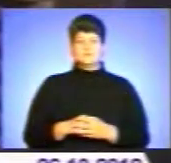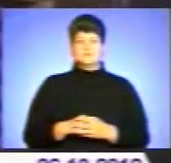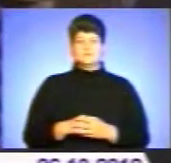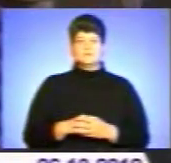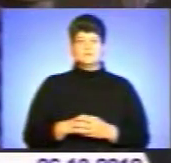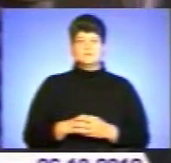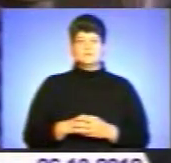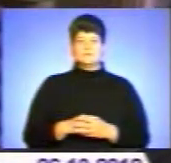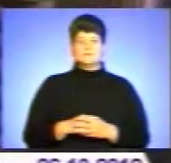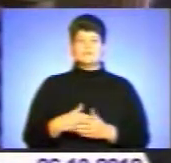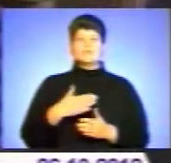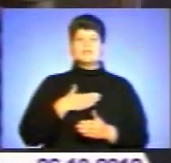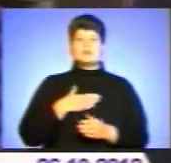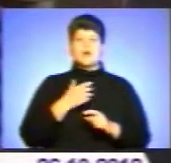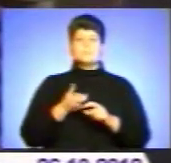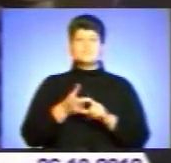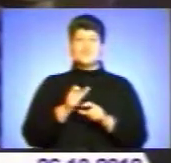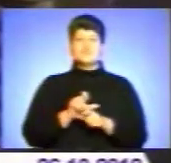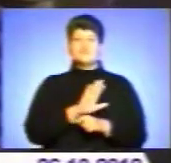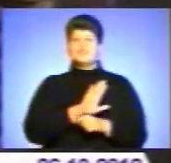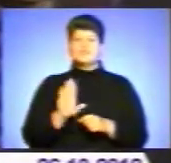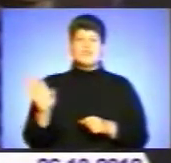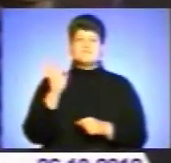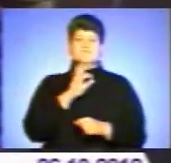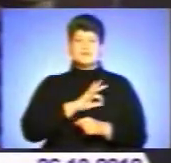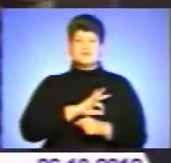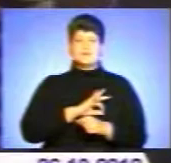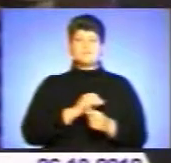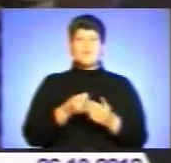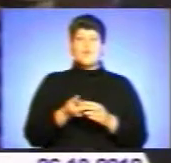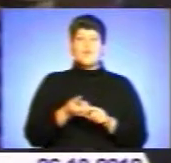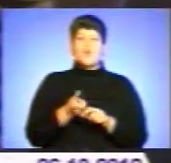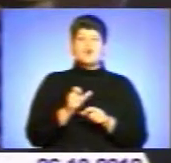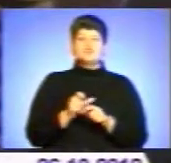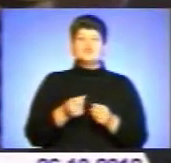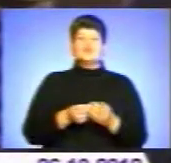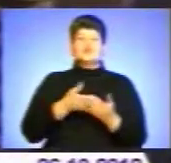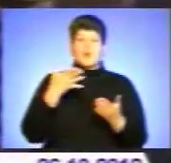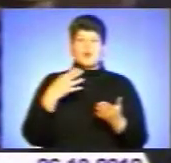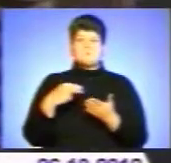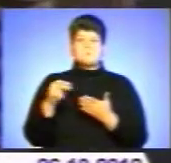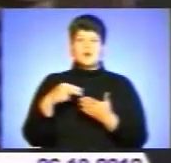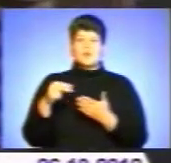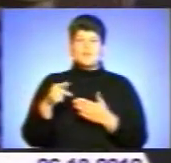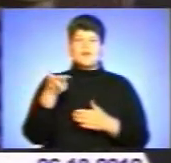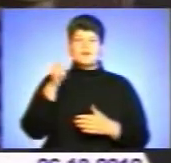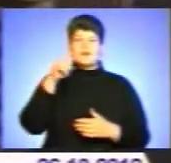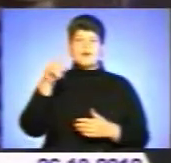Нам дуже невигідно, дуже дорого покупати газ